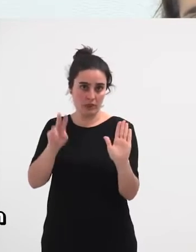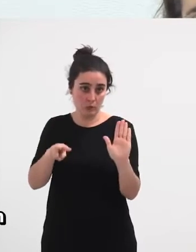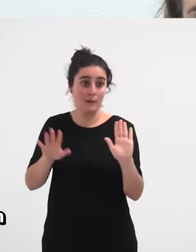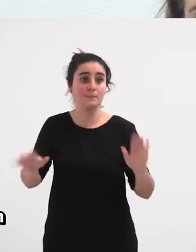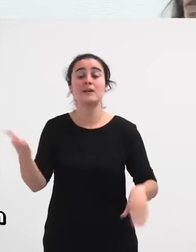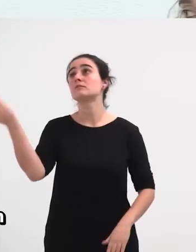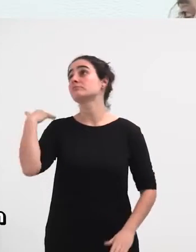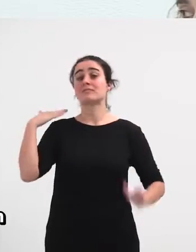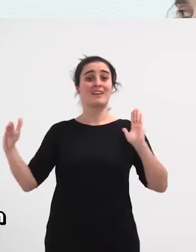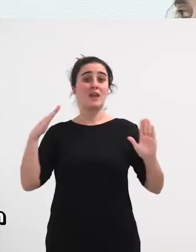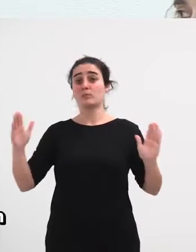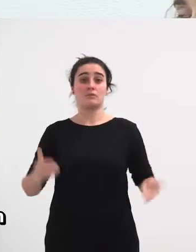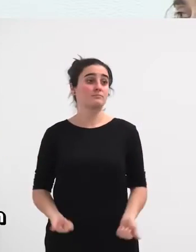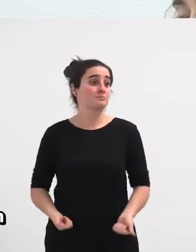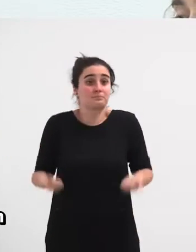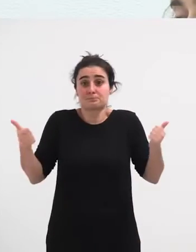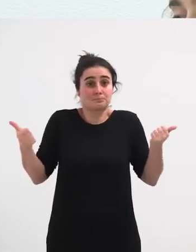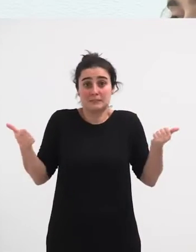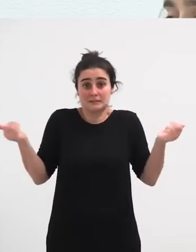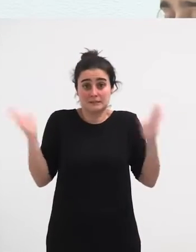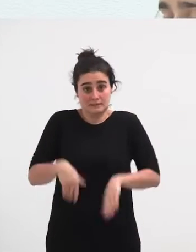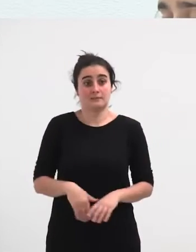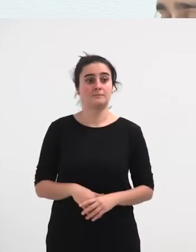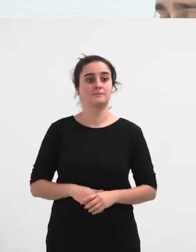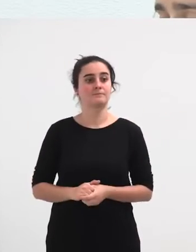gara hiartan ez egoen beste tresnadik.